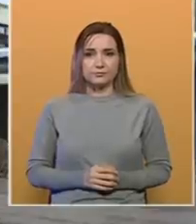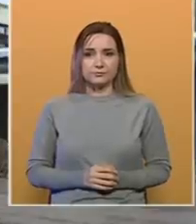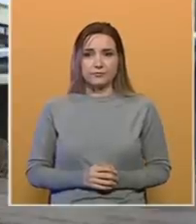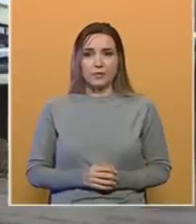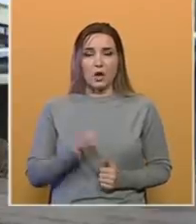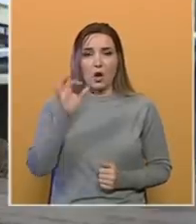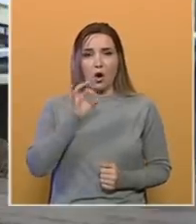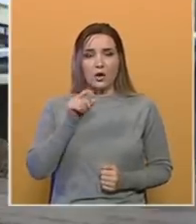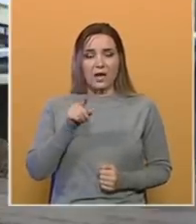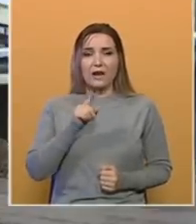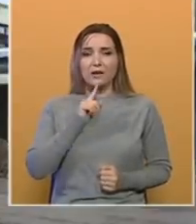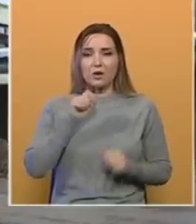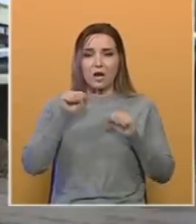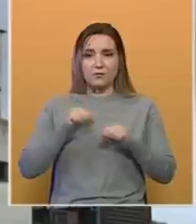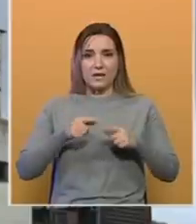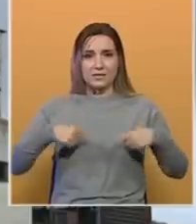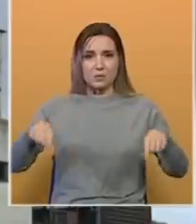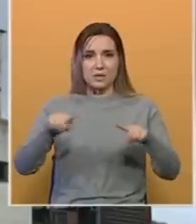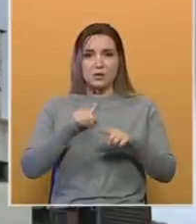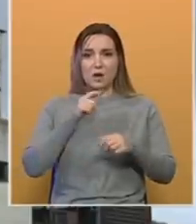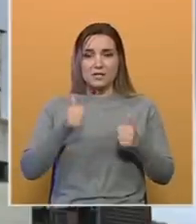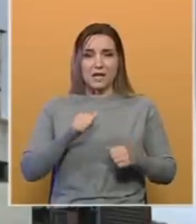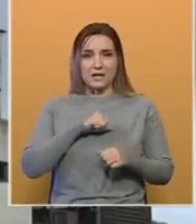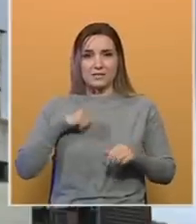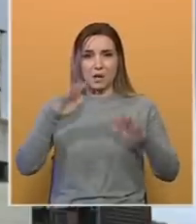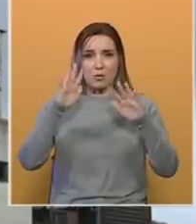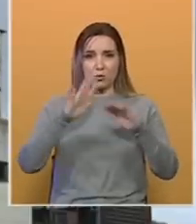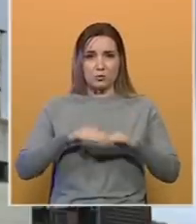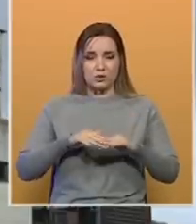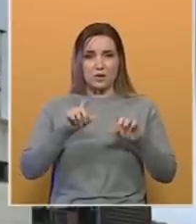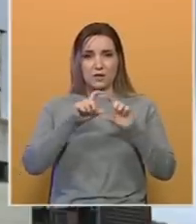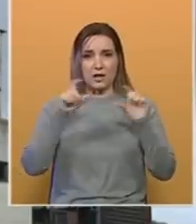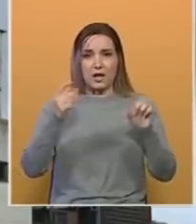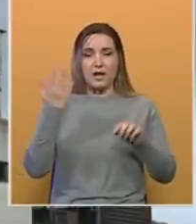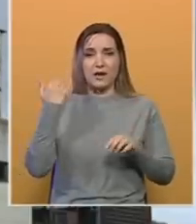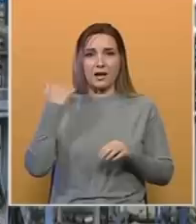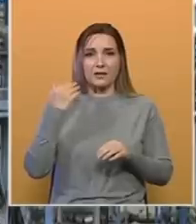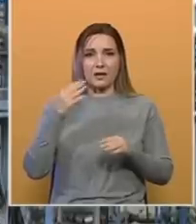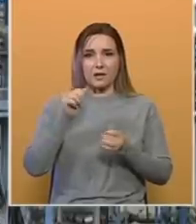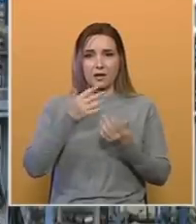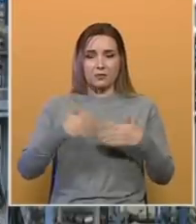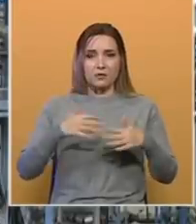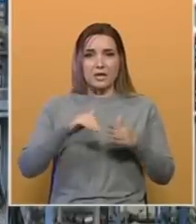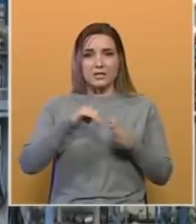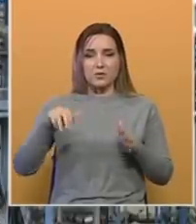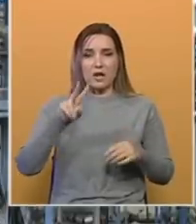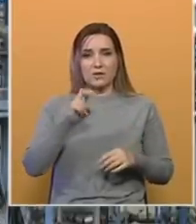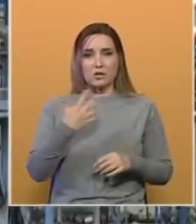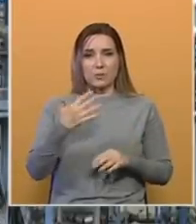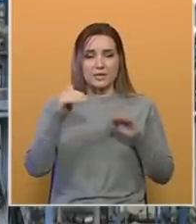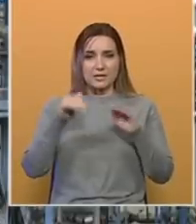Organika koja je vlasnik parcelena koje su sada samo ruševine objekata nekadašnjeg kadašnjeg hemijskog kompleksa izdvojila je 250